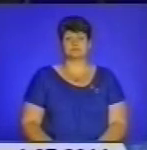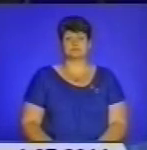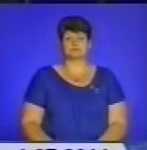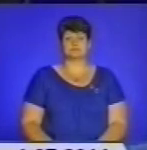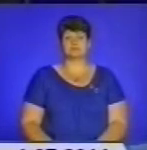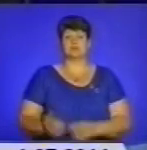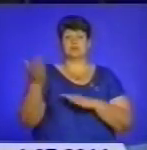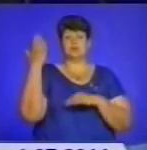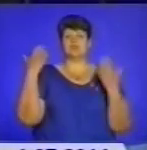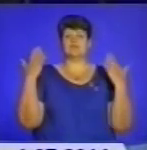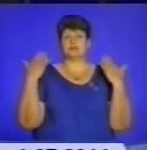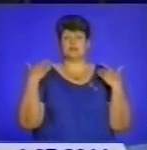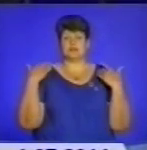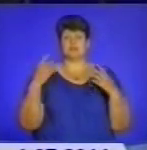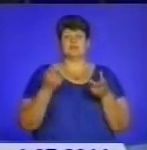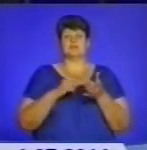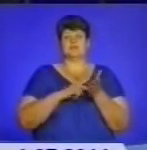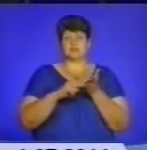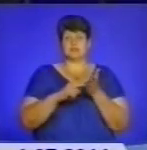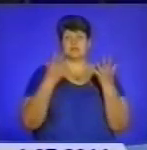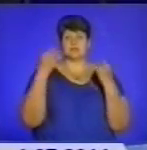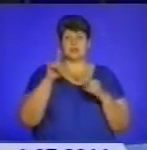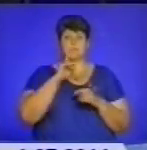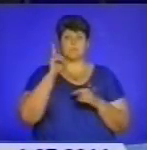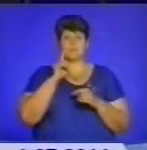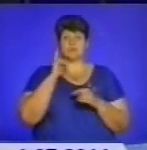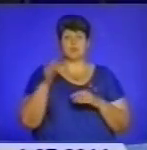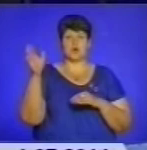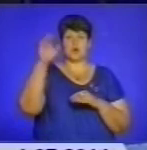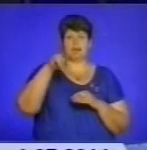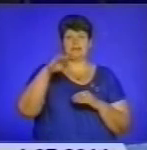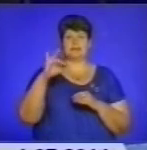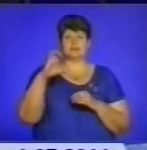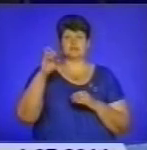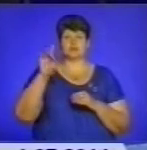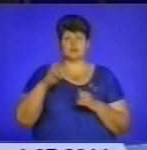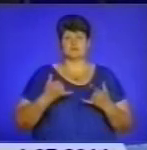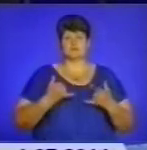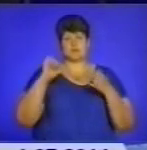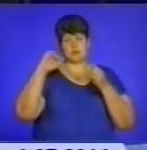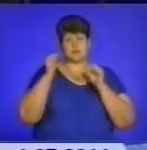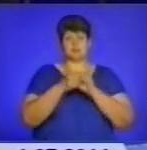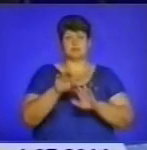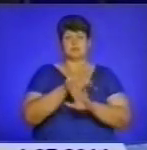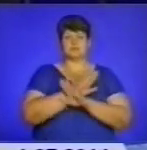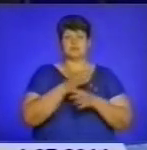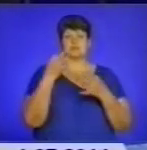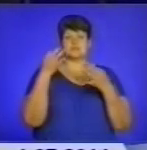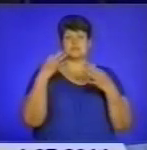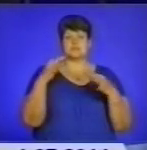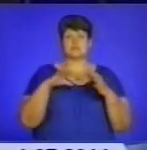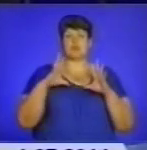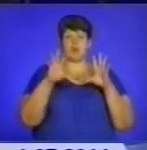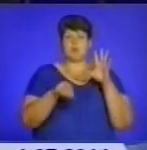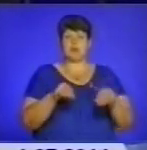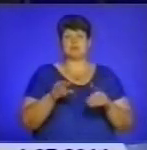Минулими вихідними в рамках відзначення Дня молоді на горі Лисоня в Бережанському районі вшанували пам'ять полеглих за волю незалежної України. Там